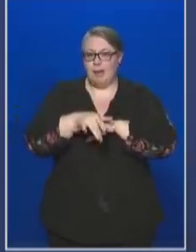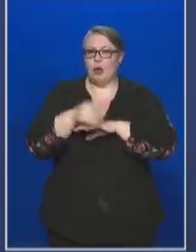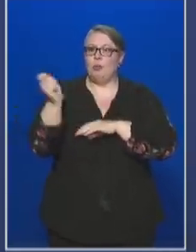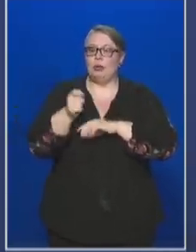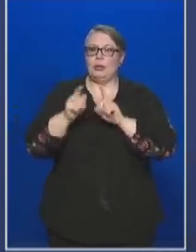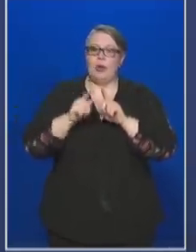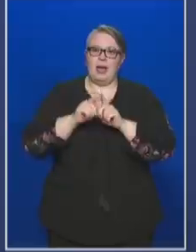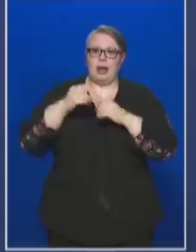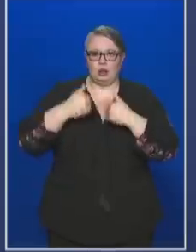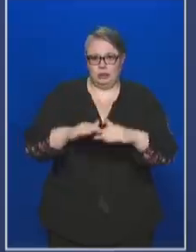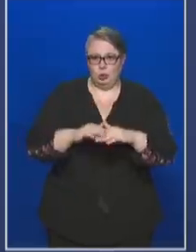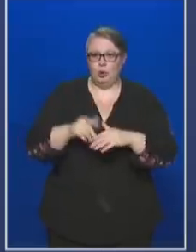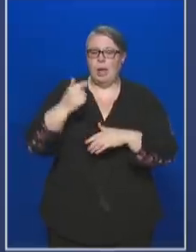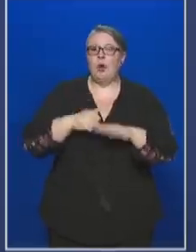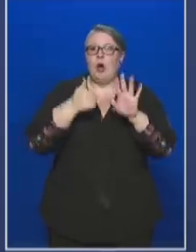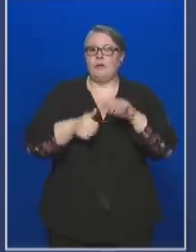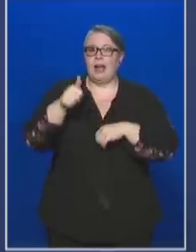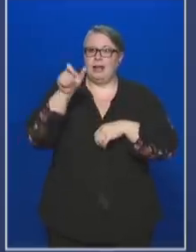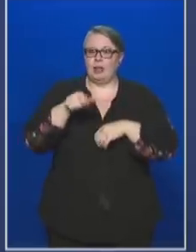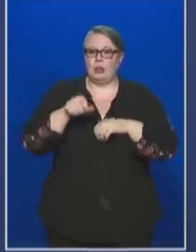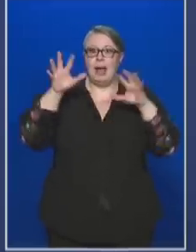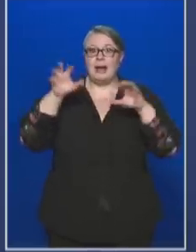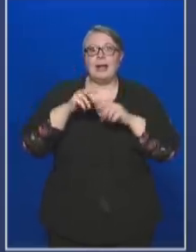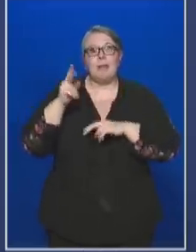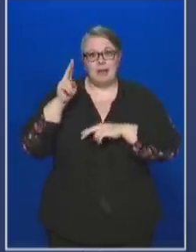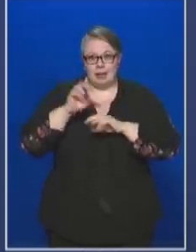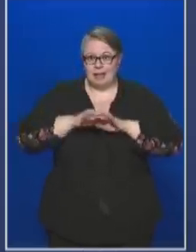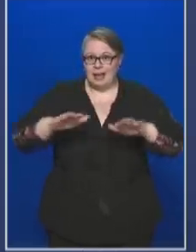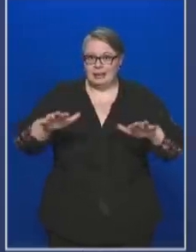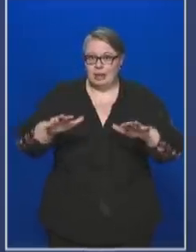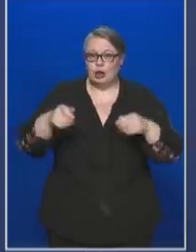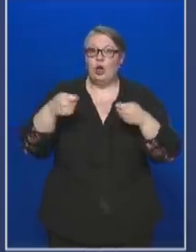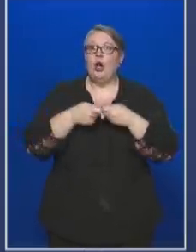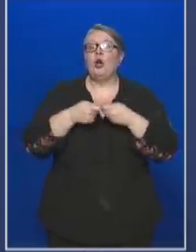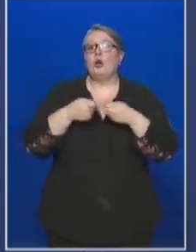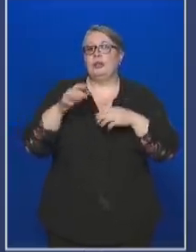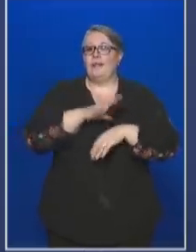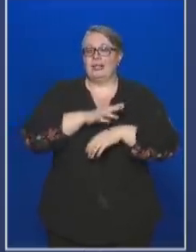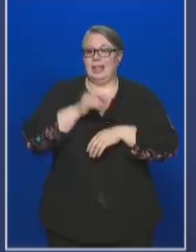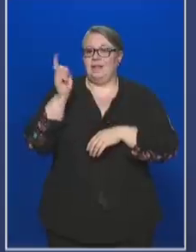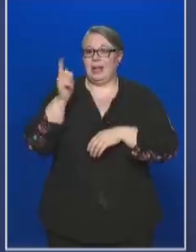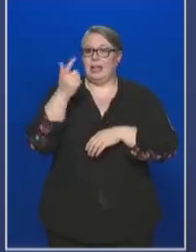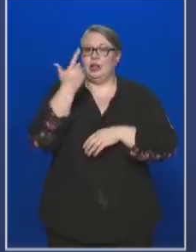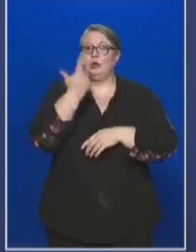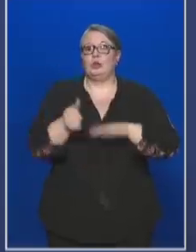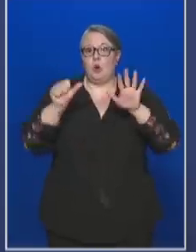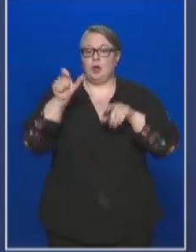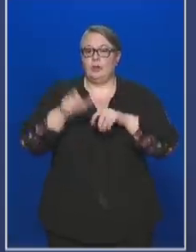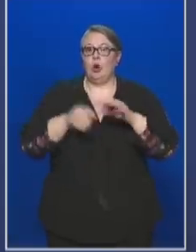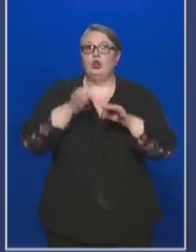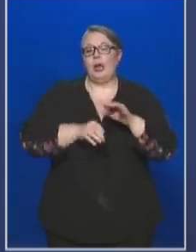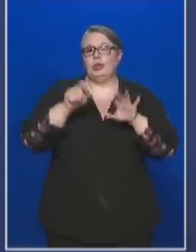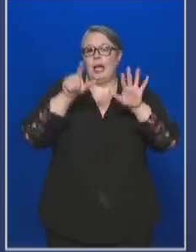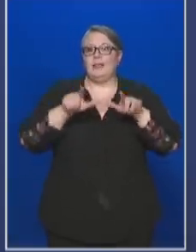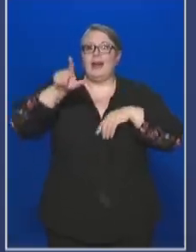büntetőeljárást, ebből 61 esetben rémhírterjesztés, közveszélye fenyegetés esetében 26 fővel szemben, csalás